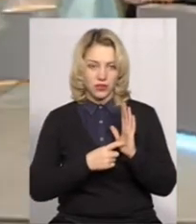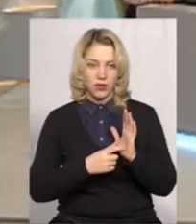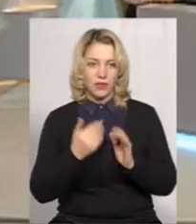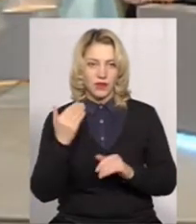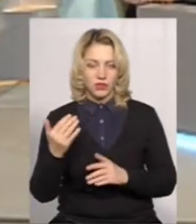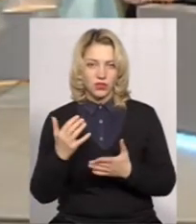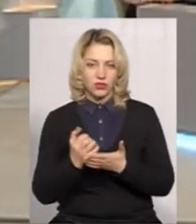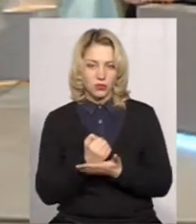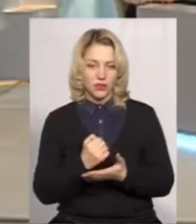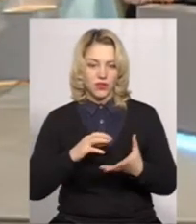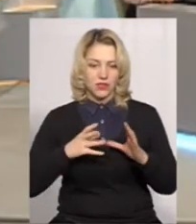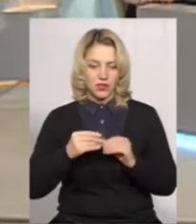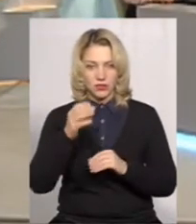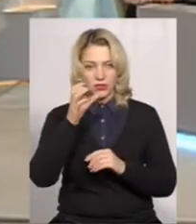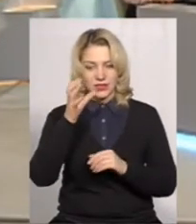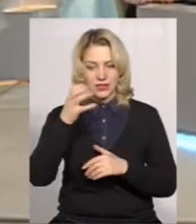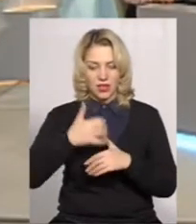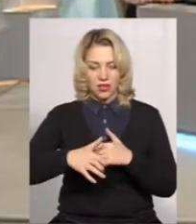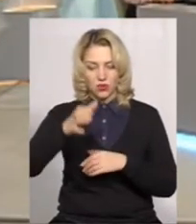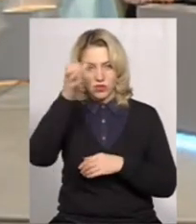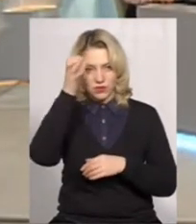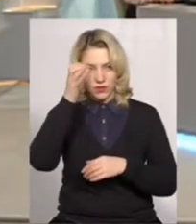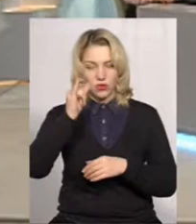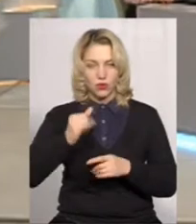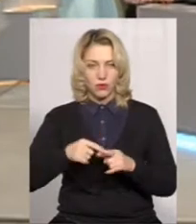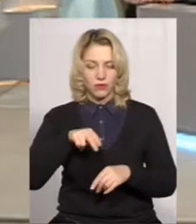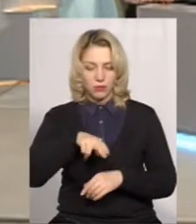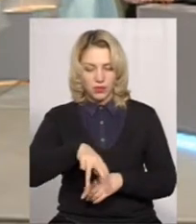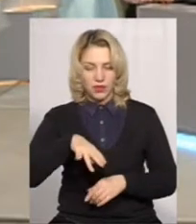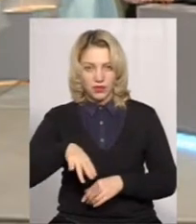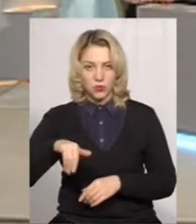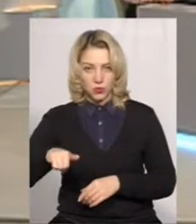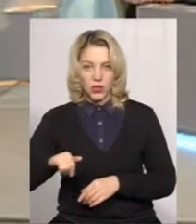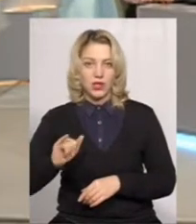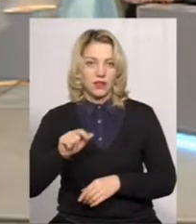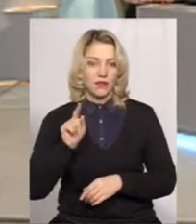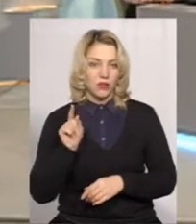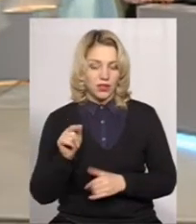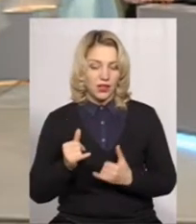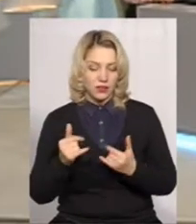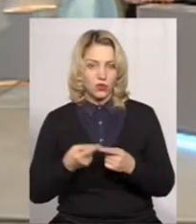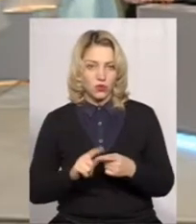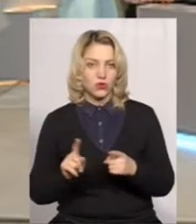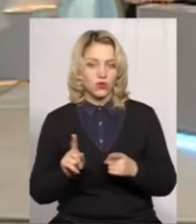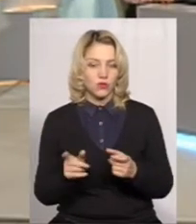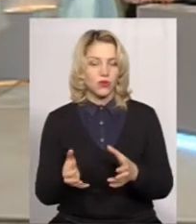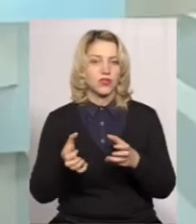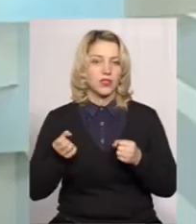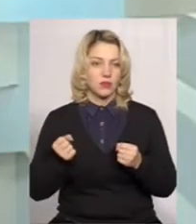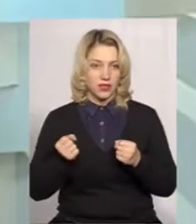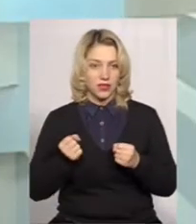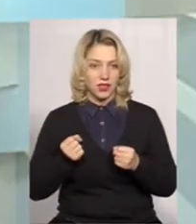вони здобувають загальну середню освіту в стінах даних навчальних закладів. Вони для того, щоб отримати